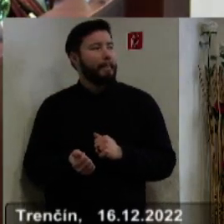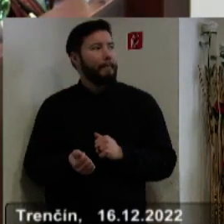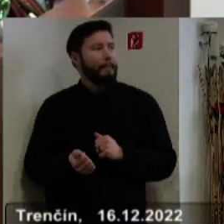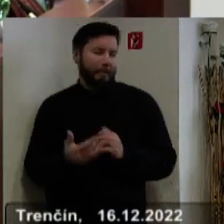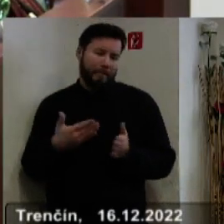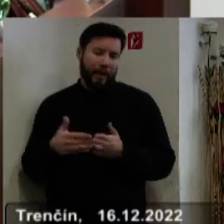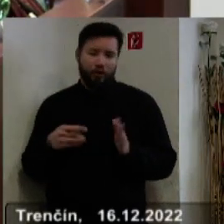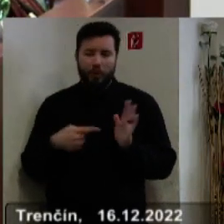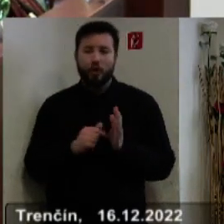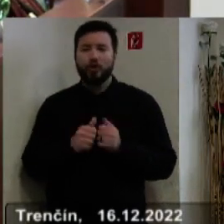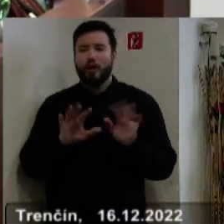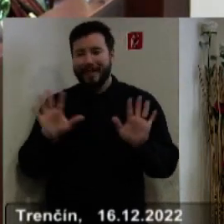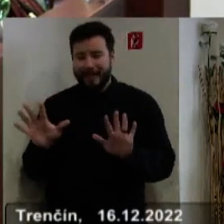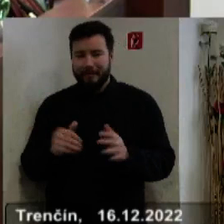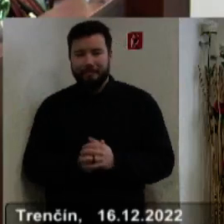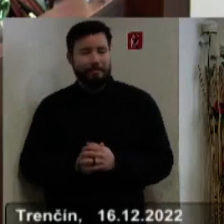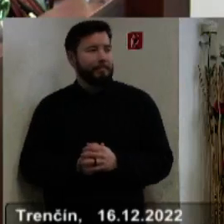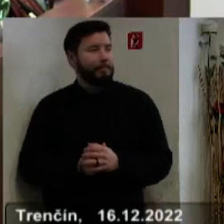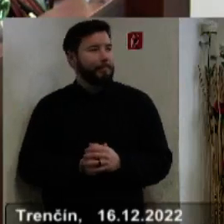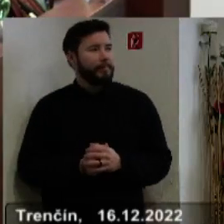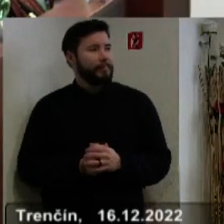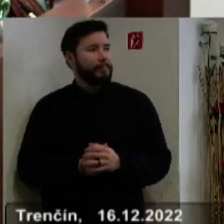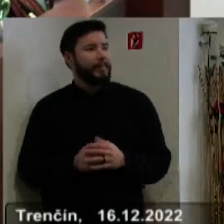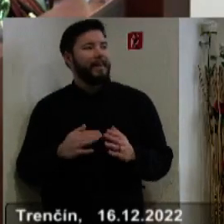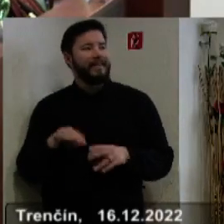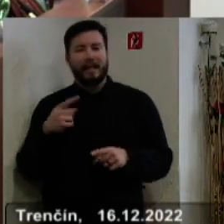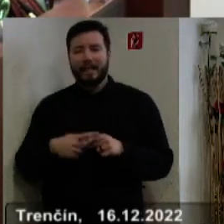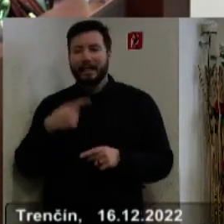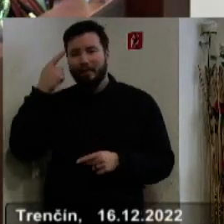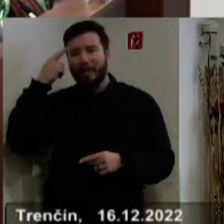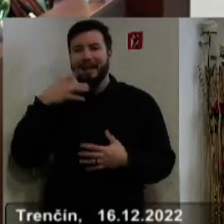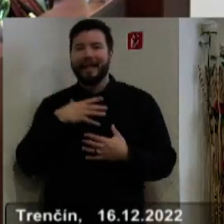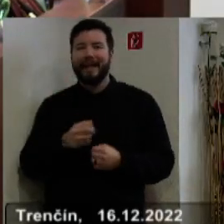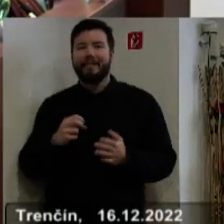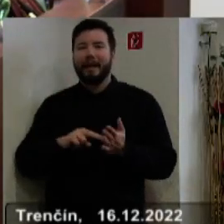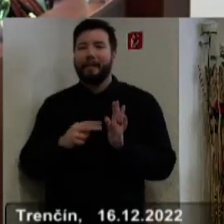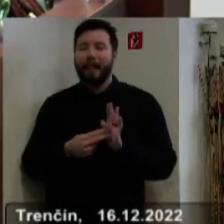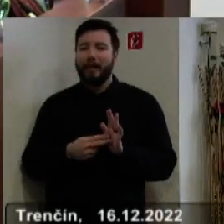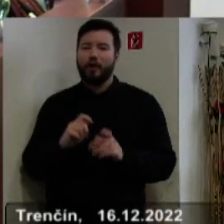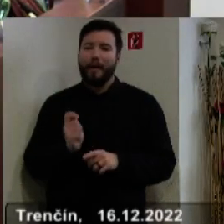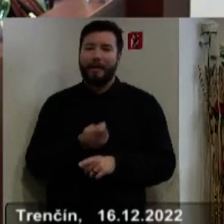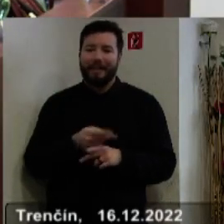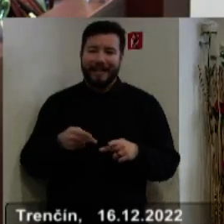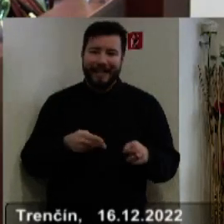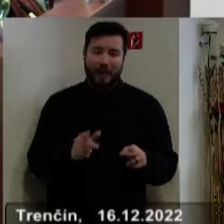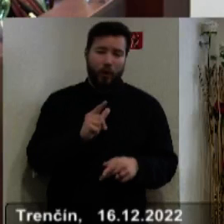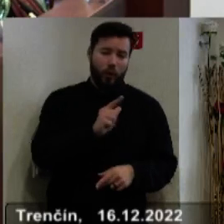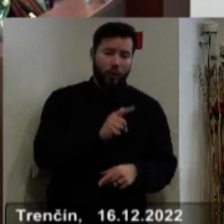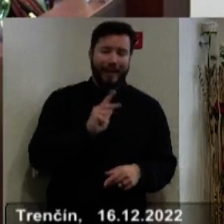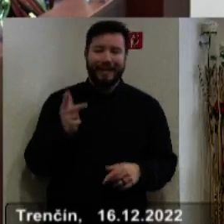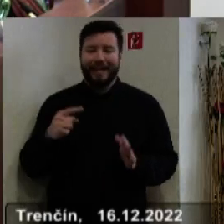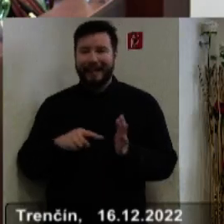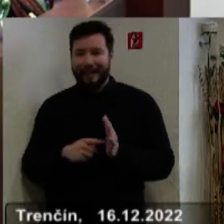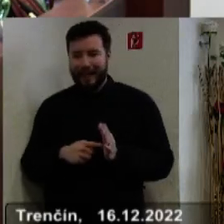k ďalšiemu bodu, a to je bod číslo 10. To je už viackrát zmenovaný návrh plánu súvislých opravcí z druhéj a tretej triedy TSK